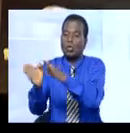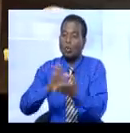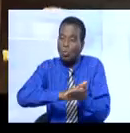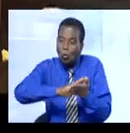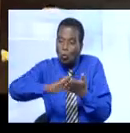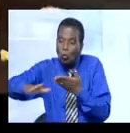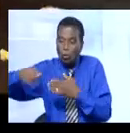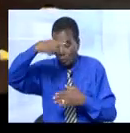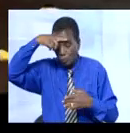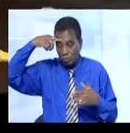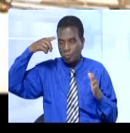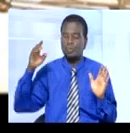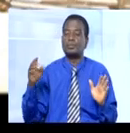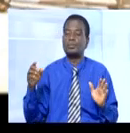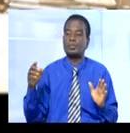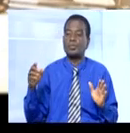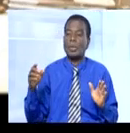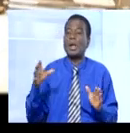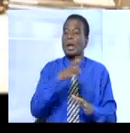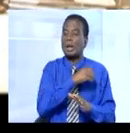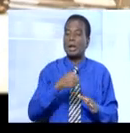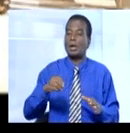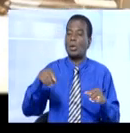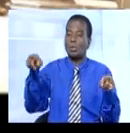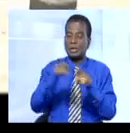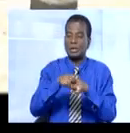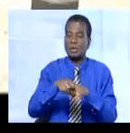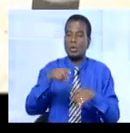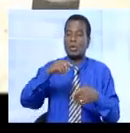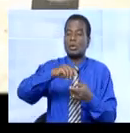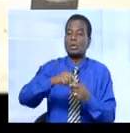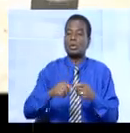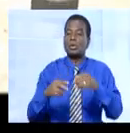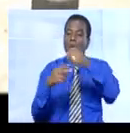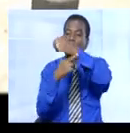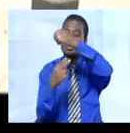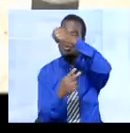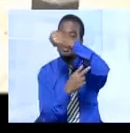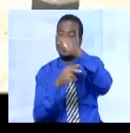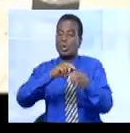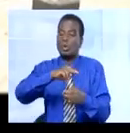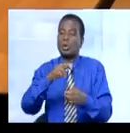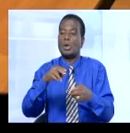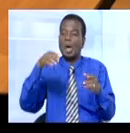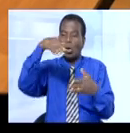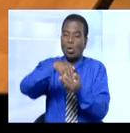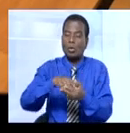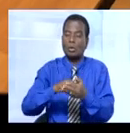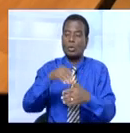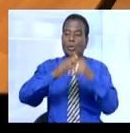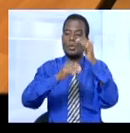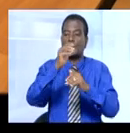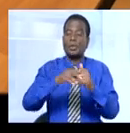Ajouté à cela, la construction de l'échangeur de la rivière A2. Quelques projets d'infrastructures urbaines financées par la Banque